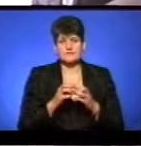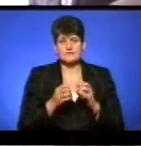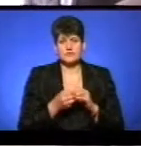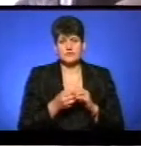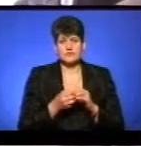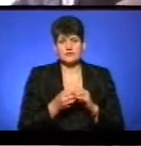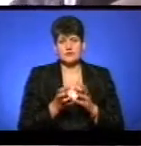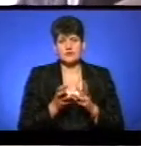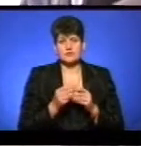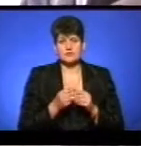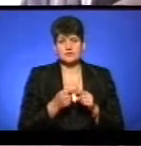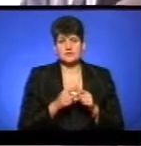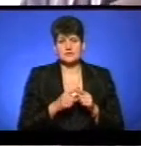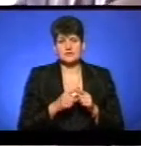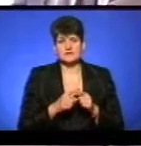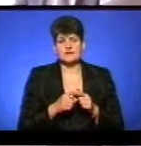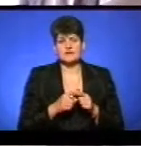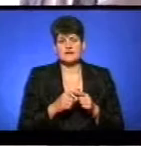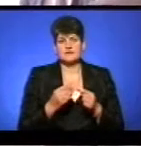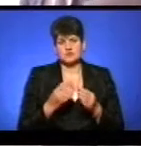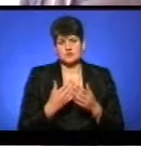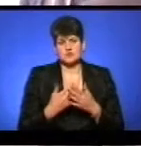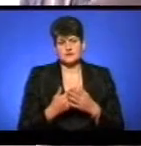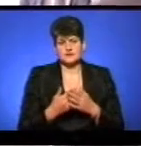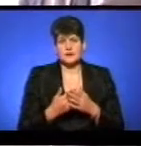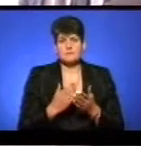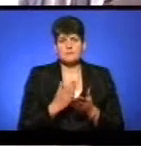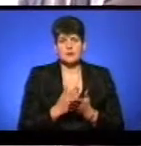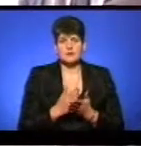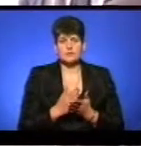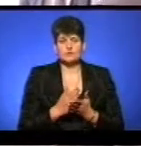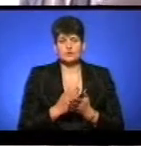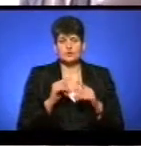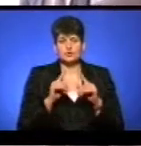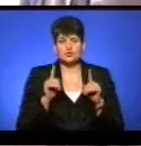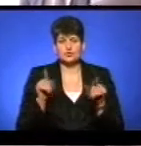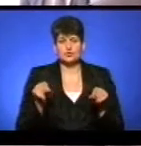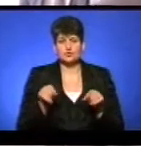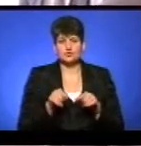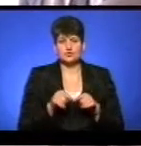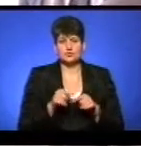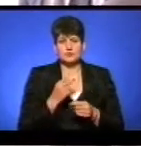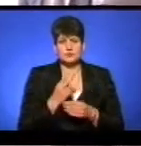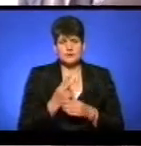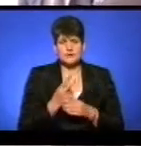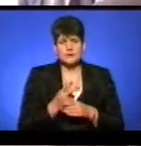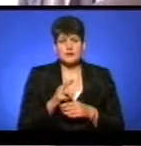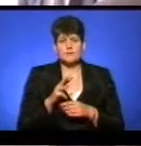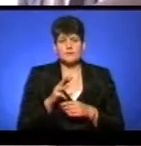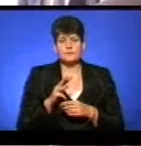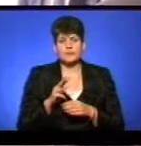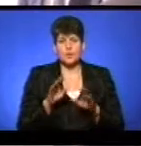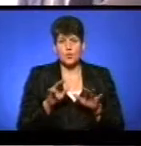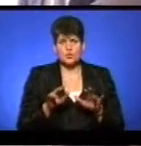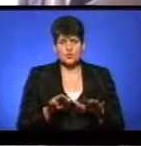рахунок даних фізичних величин. Маємо дошку для демонстрації мультимедійної комп